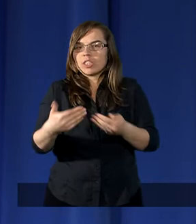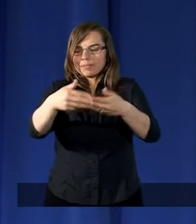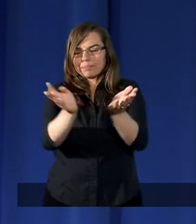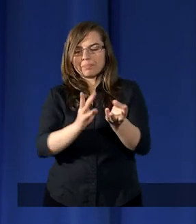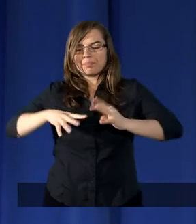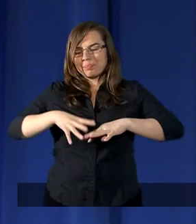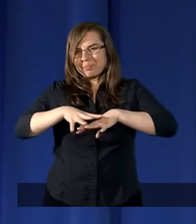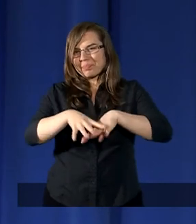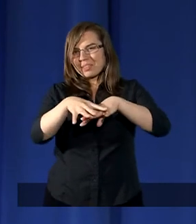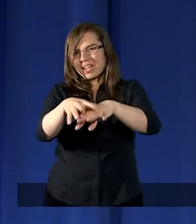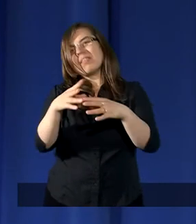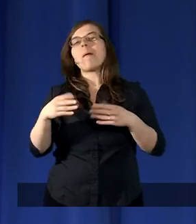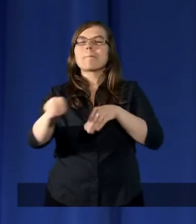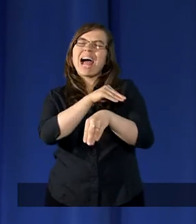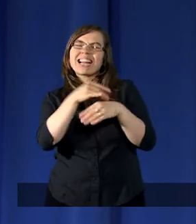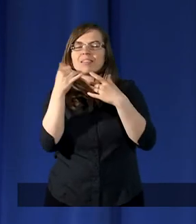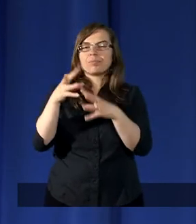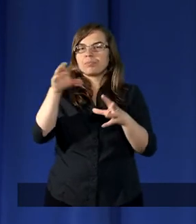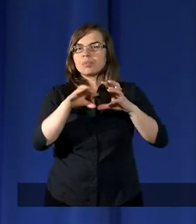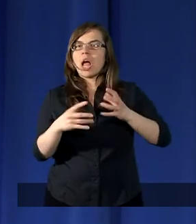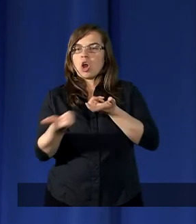powleczony materiałem,